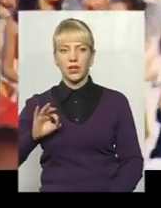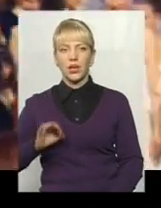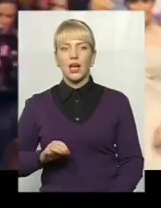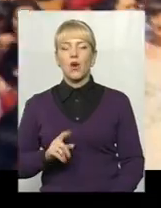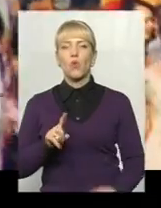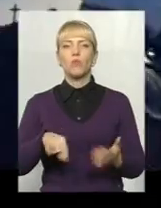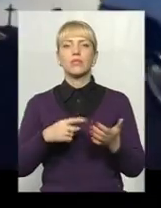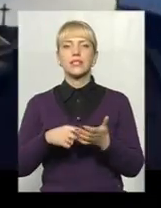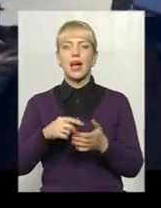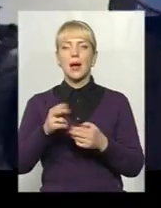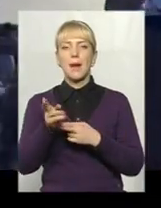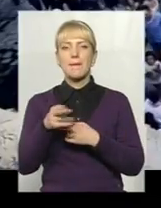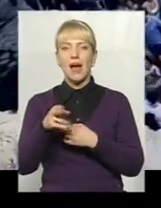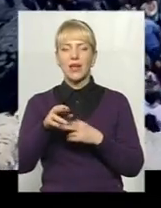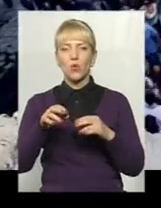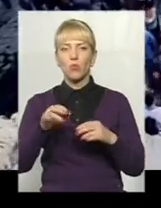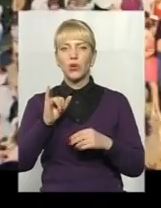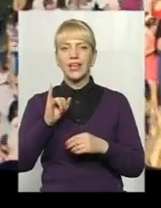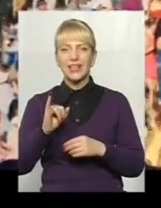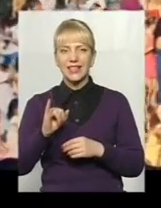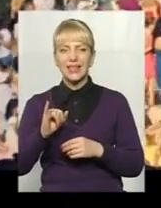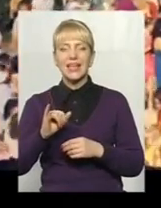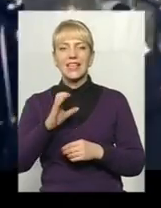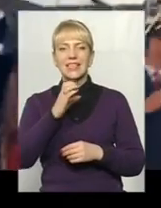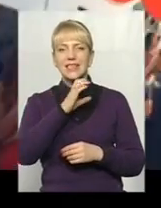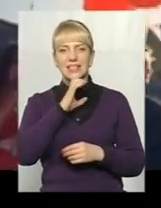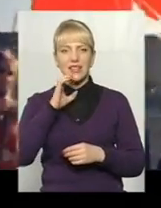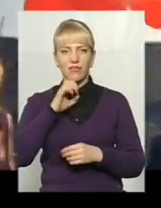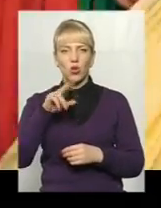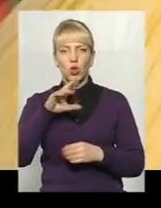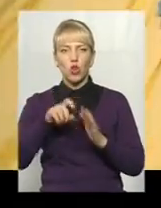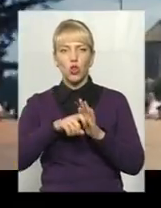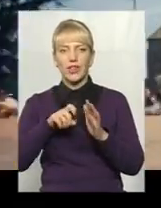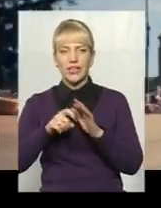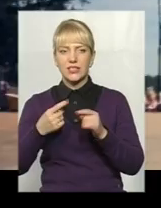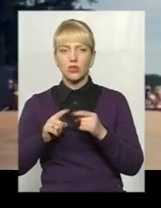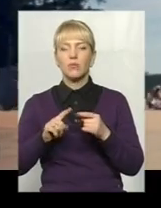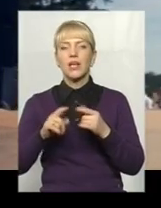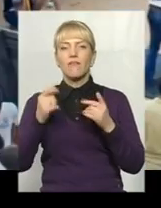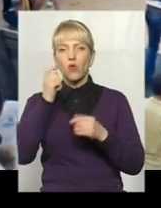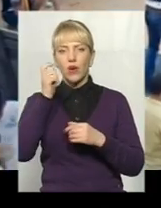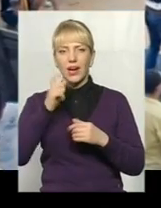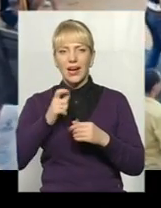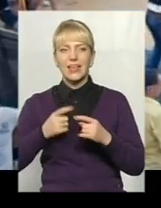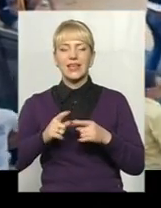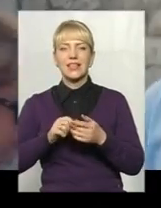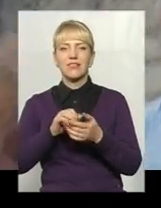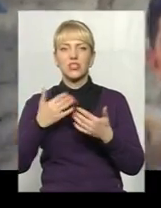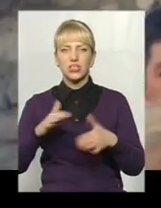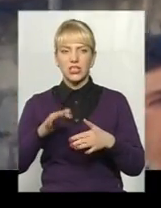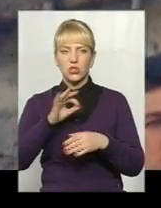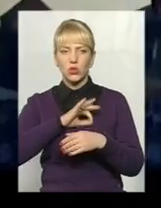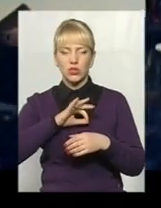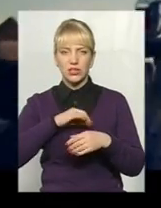у містах Маріуполі та Сіверодонецьку. Загалом в Україні послугою спрощеної реєстрації шлюбу вже скористалося